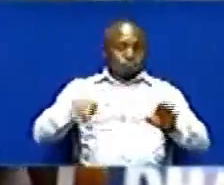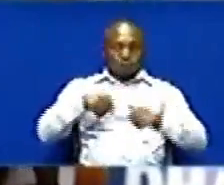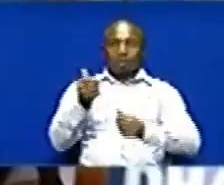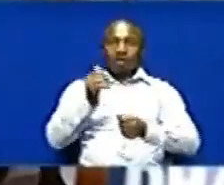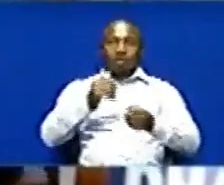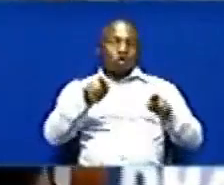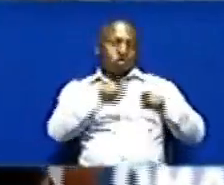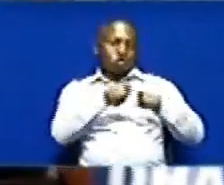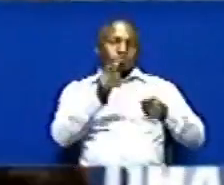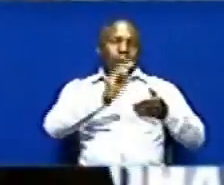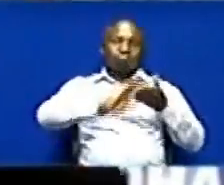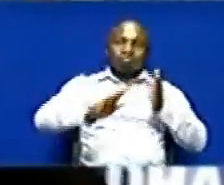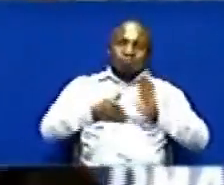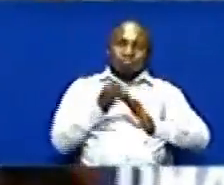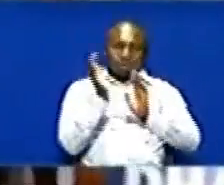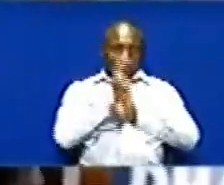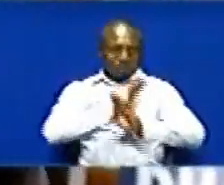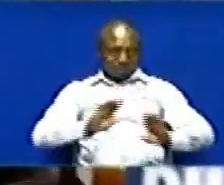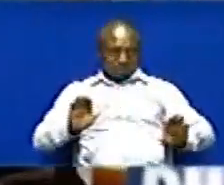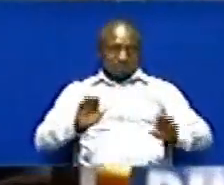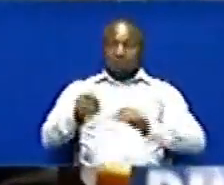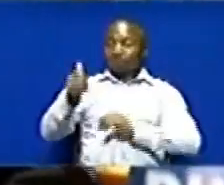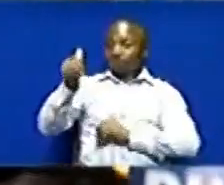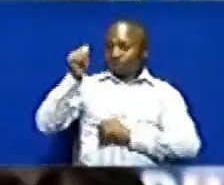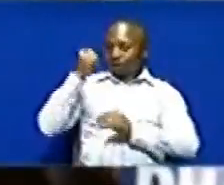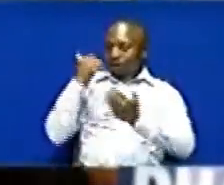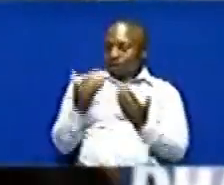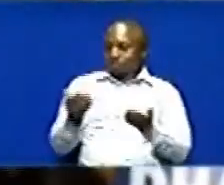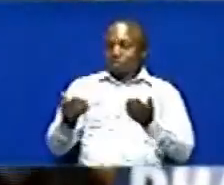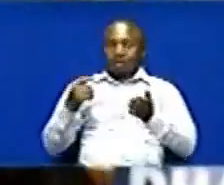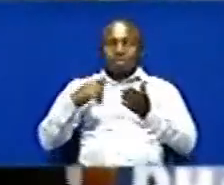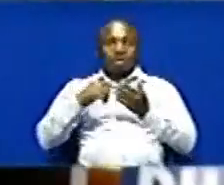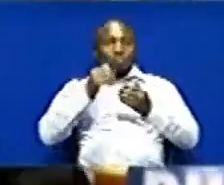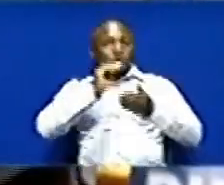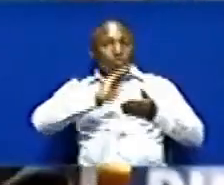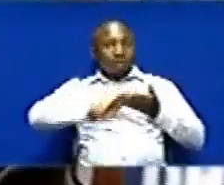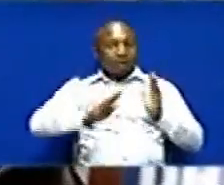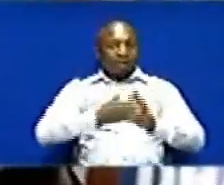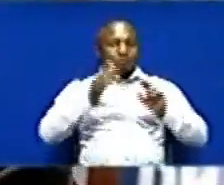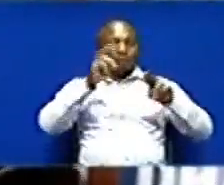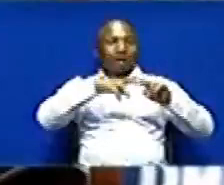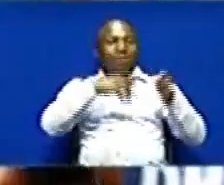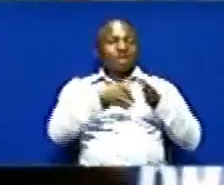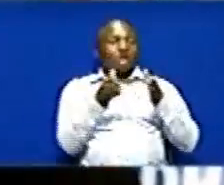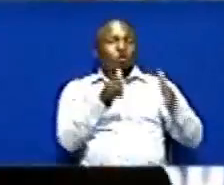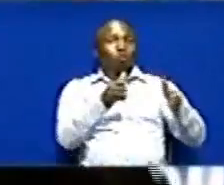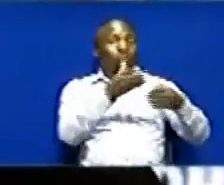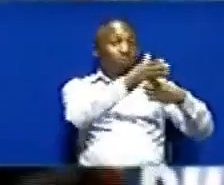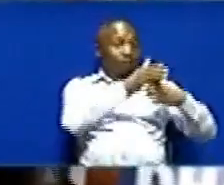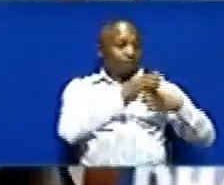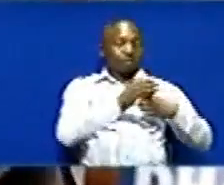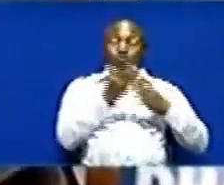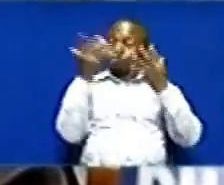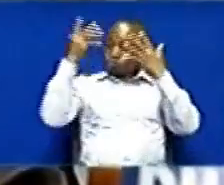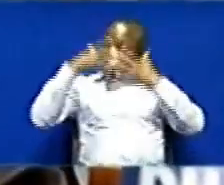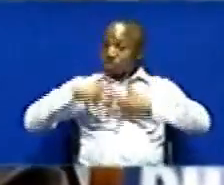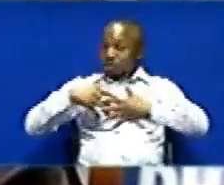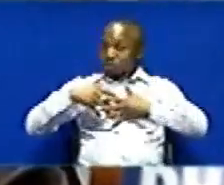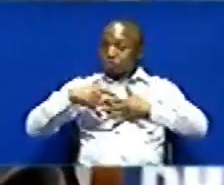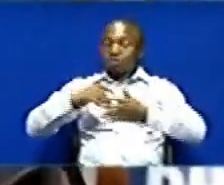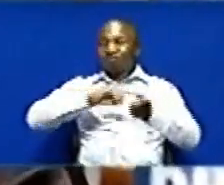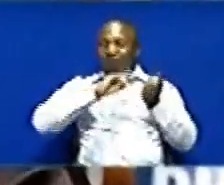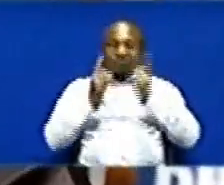Kinduji uva ivo Ndiwalipo kuenda hiyo jana sasa wakakubaliana Kuchukua hiyo chumba wakaye wote Lakini usiku wana kawa metolekeza